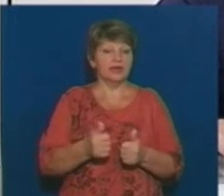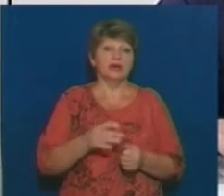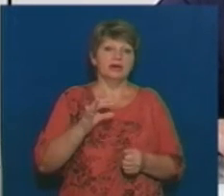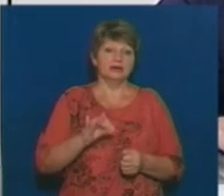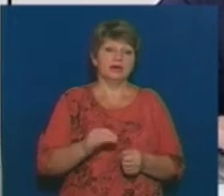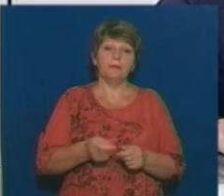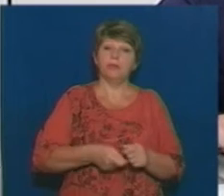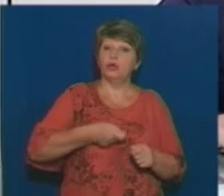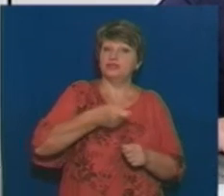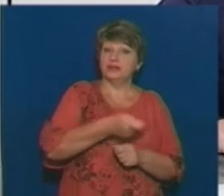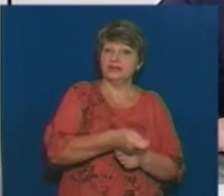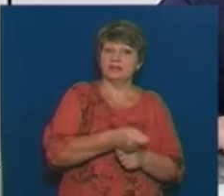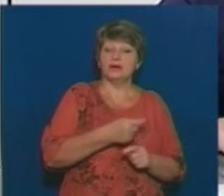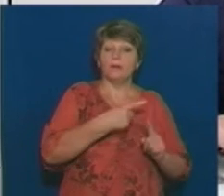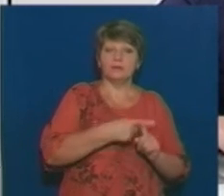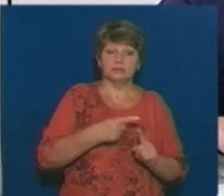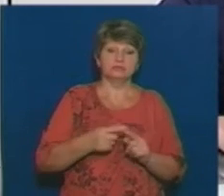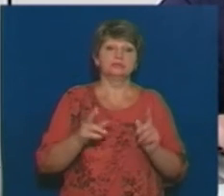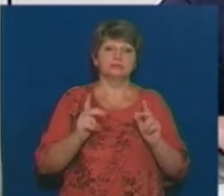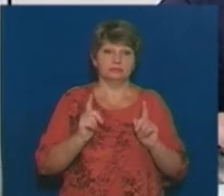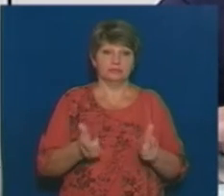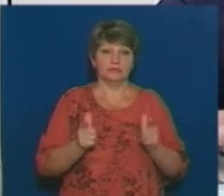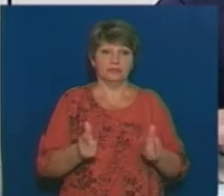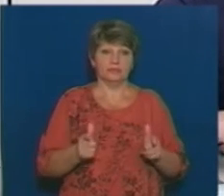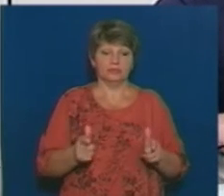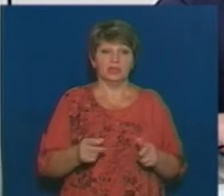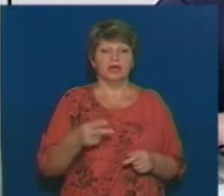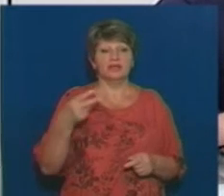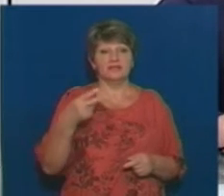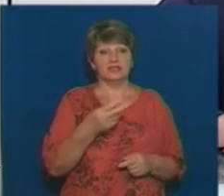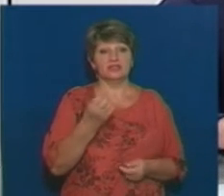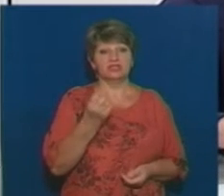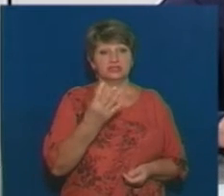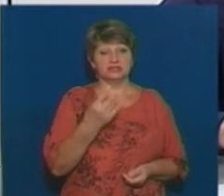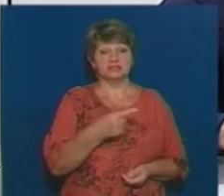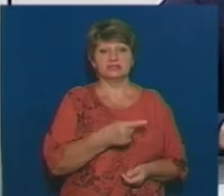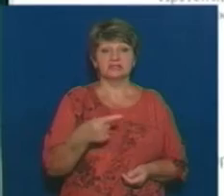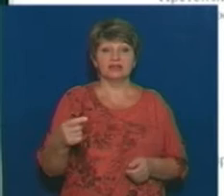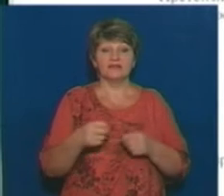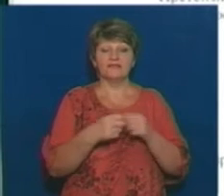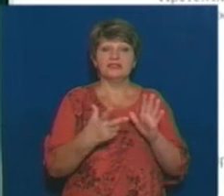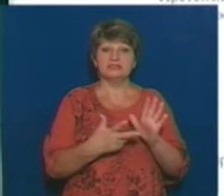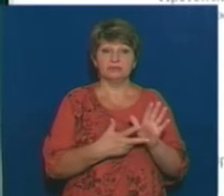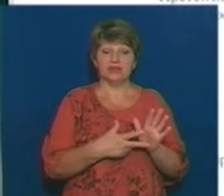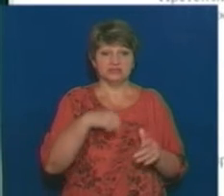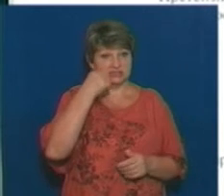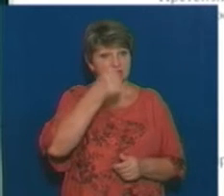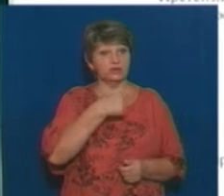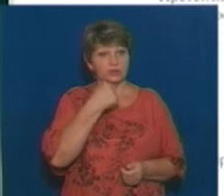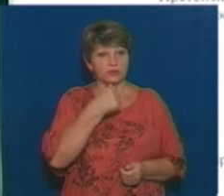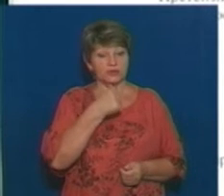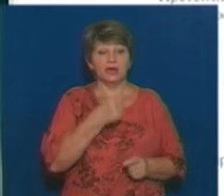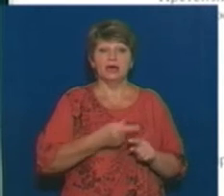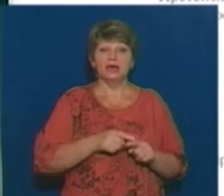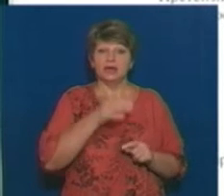подається позитивний відгук від освітян терміном 2014-2018 роки. Тобто, і